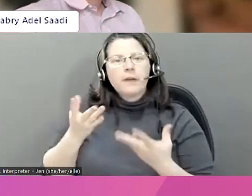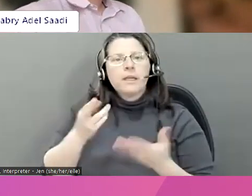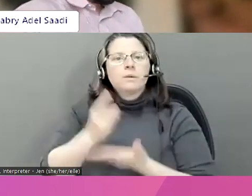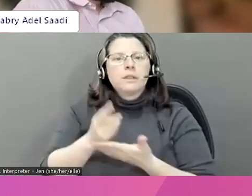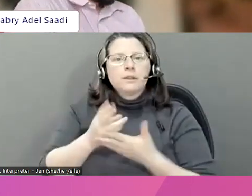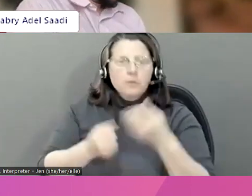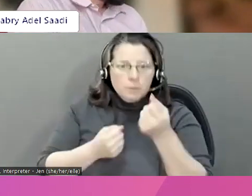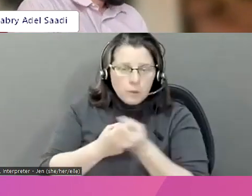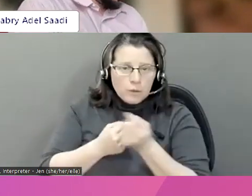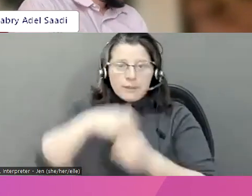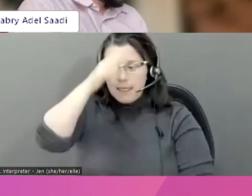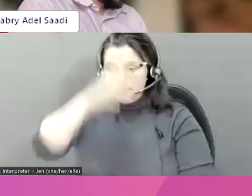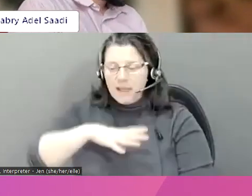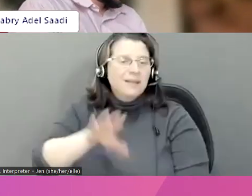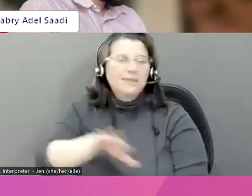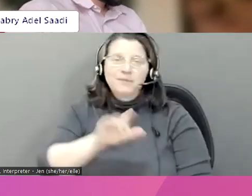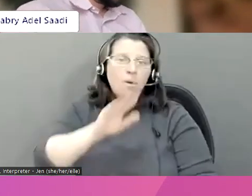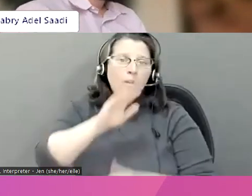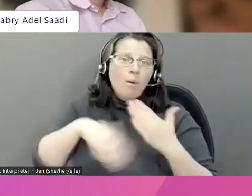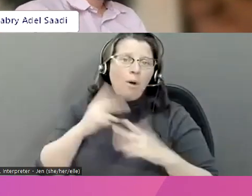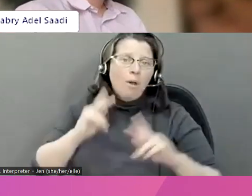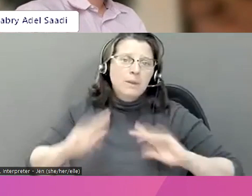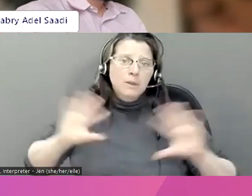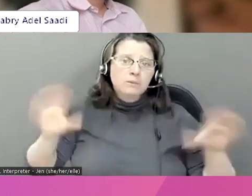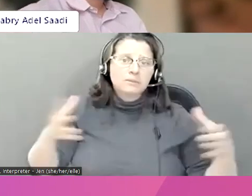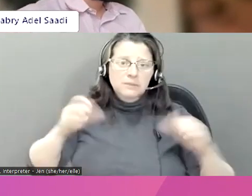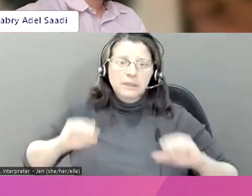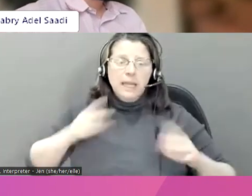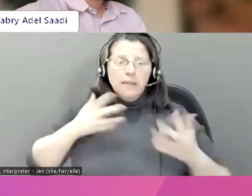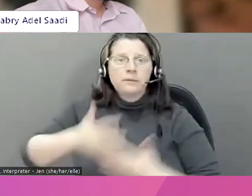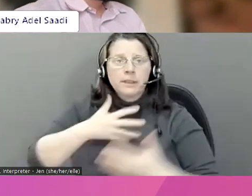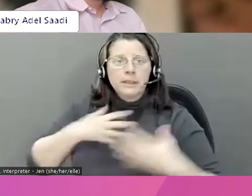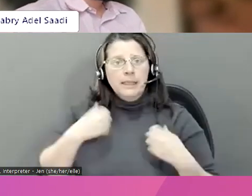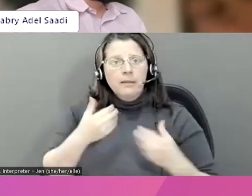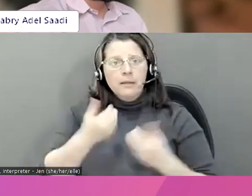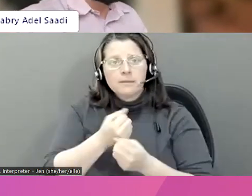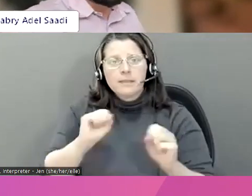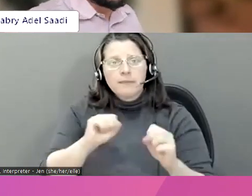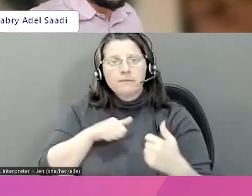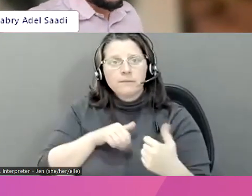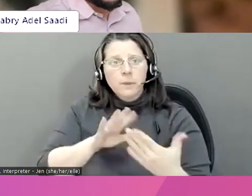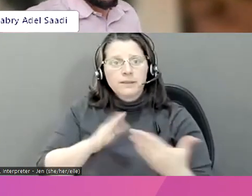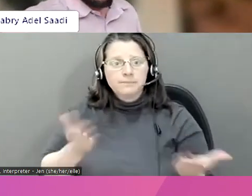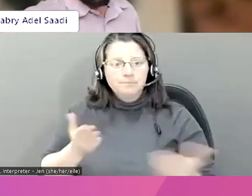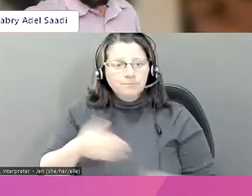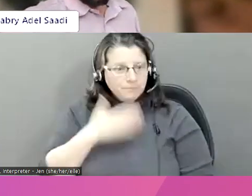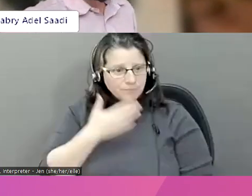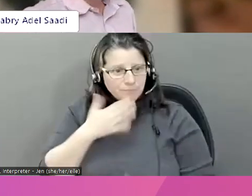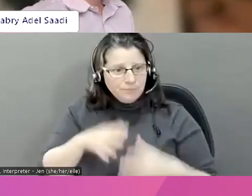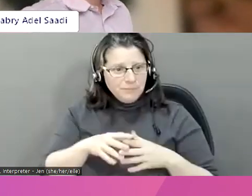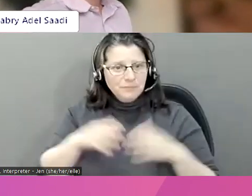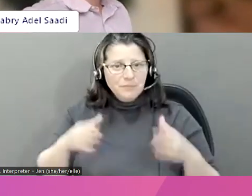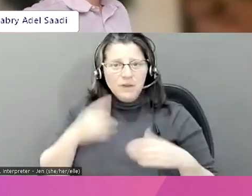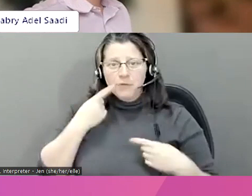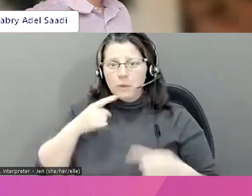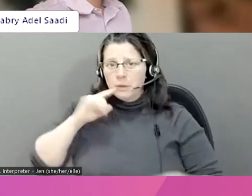vous êtes mauvais, mais plutôt fournir des appuis pour les personnes de tous les genres pour que tout le monde puisse interagir de façon sécuritaire. Merci beaucoup